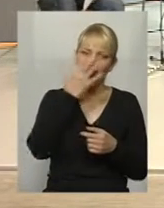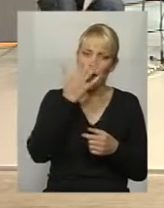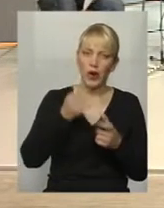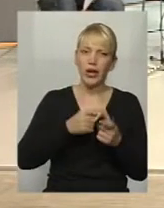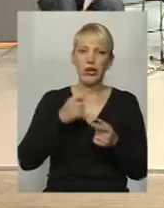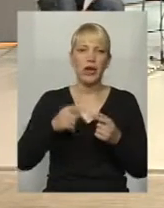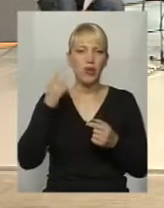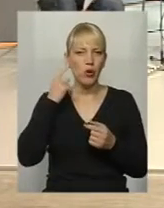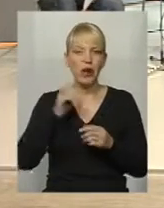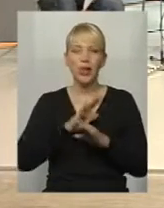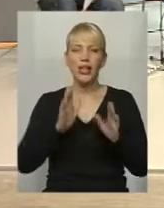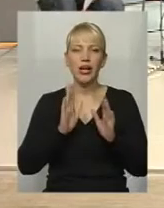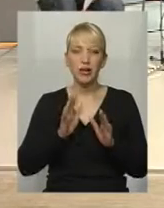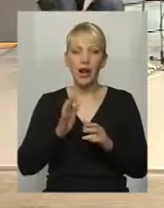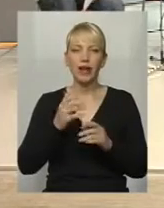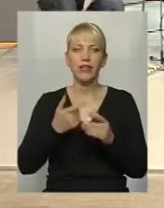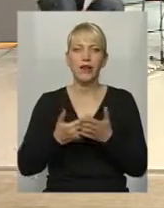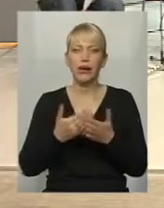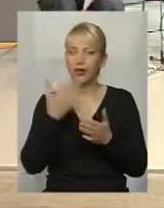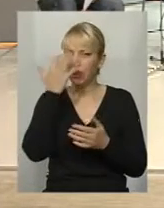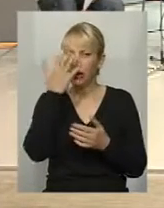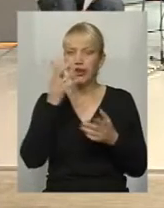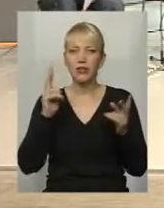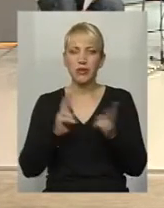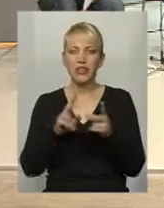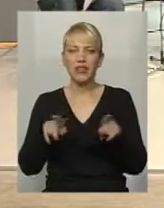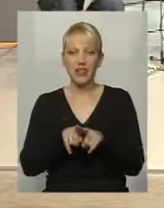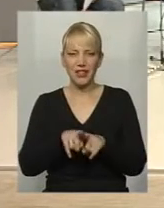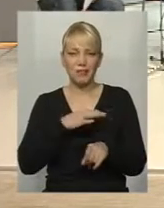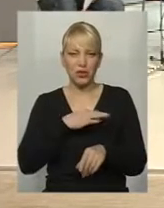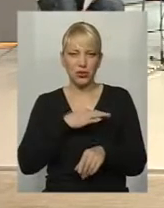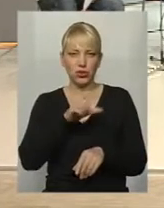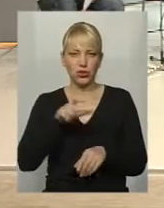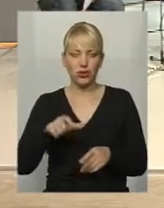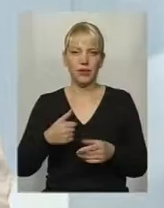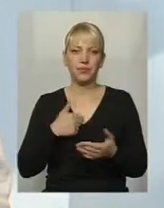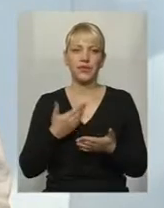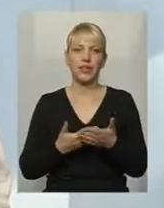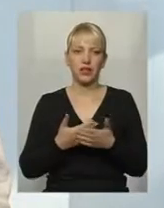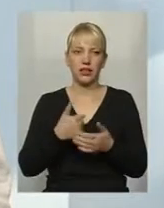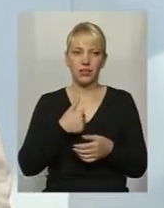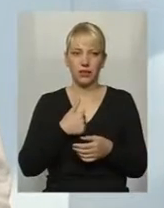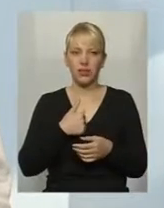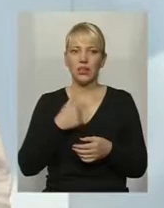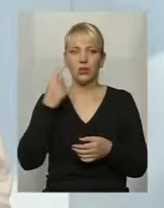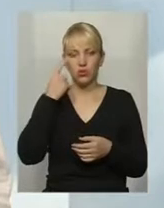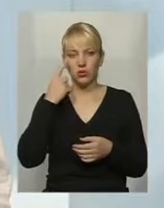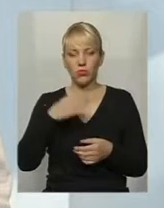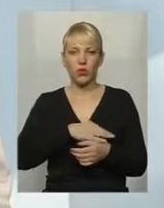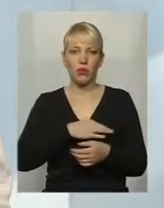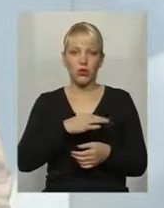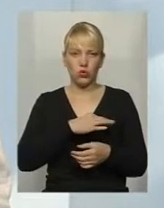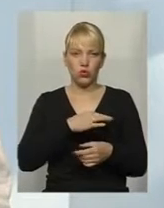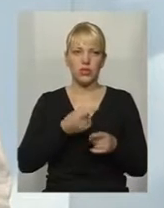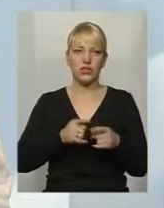не лише в слабозорі зіштовхуються з такими проблемами. Ну, водночас, напевно, як на мене, на мою суб'єктивну думку, байдужість